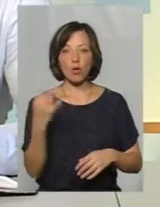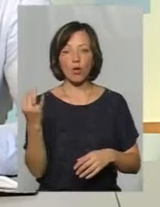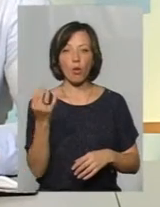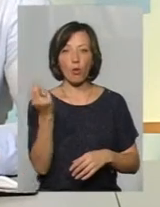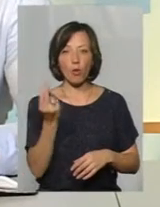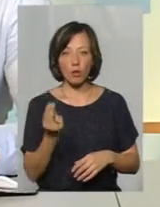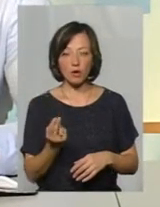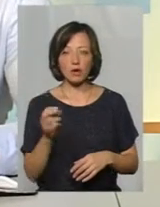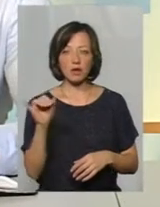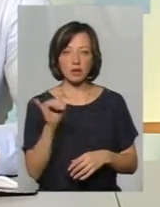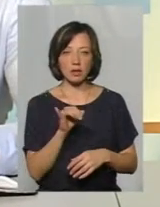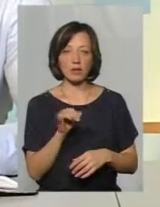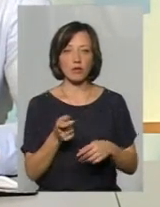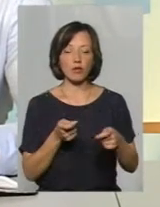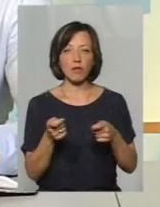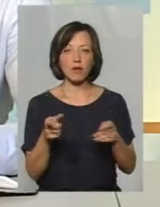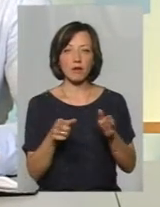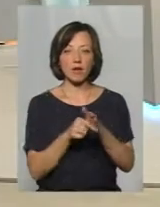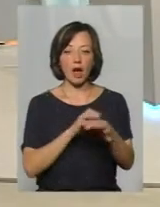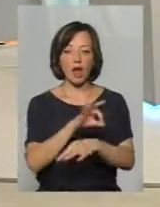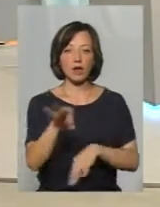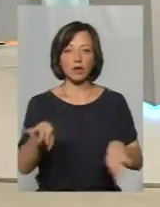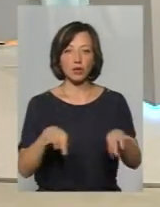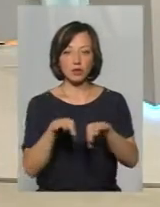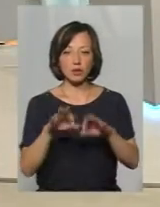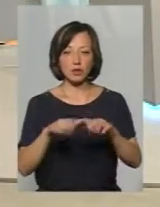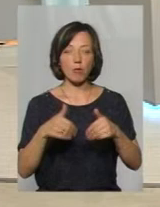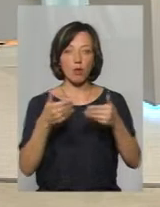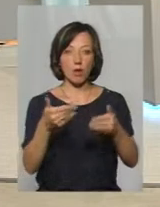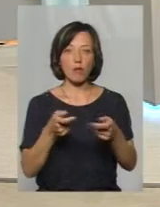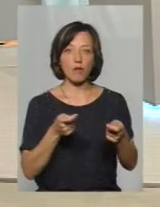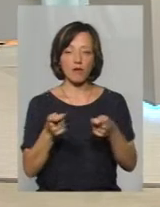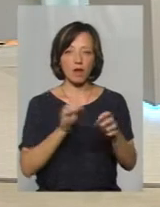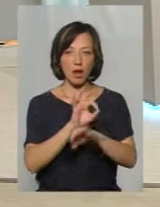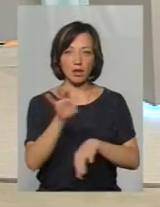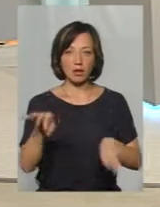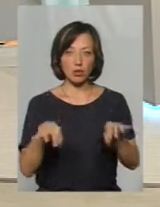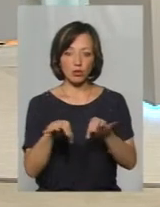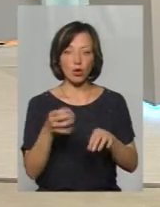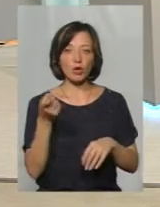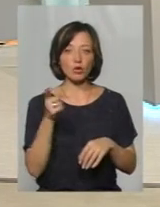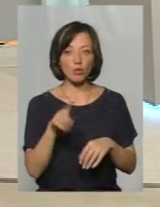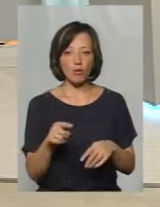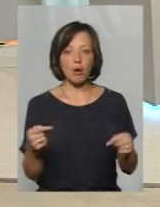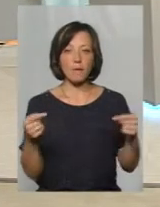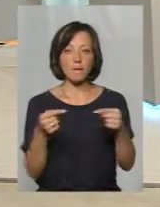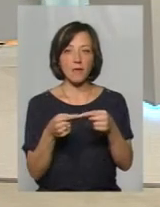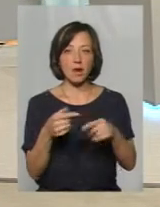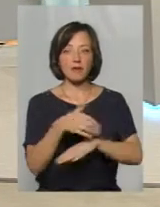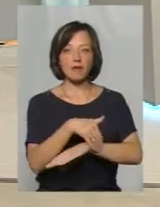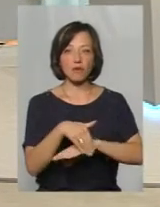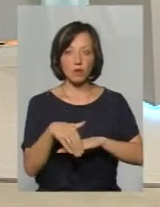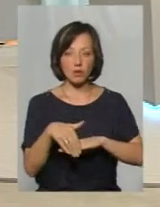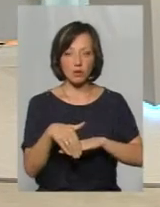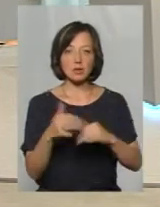звичайно, управлінням архітектури, за порадою управління архітектури. Тому певні вулиці ми